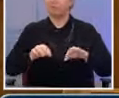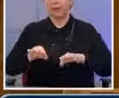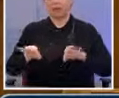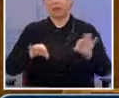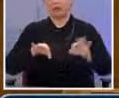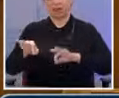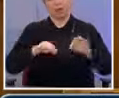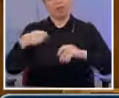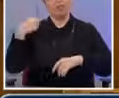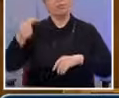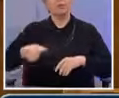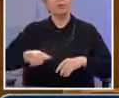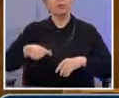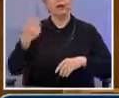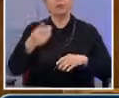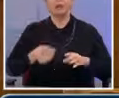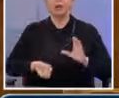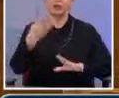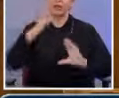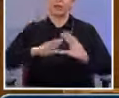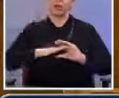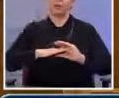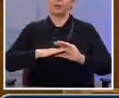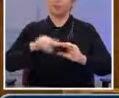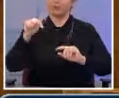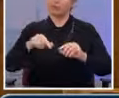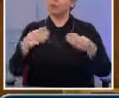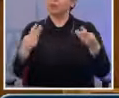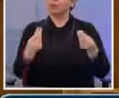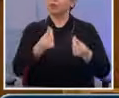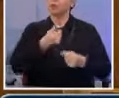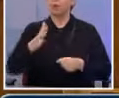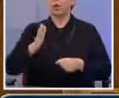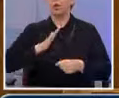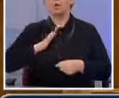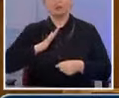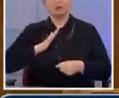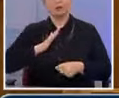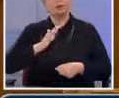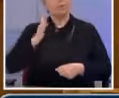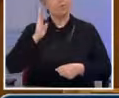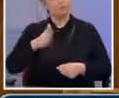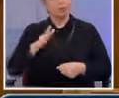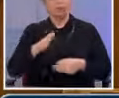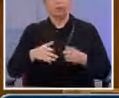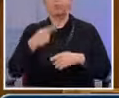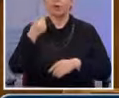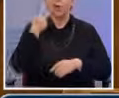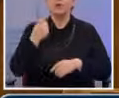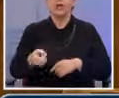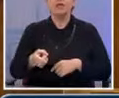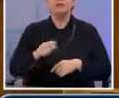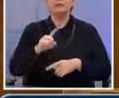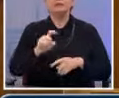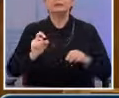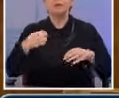Με αυτόν τον τρόπο δίνουμε τη δυνατότητα στον πολίτη να έχει πρόσβαση σε εφαρμογές που αφορούν την ακίνητη περιουσία